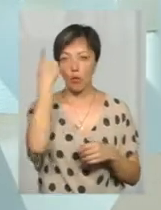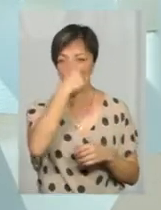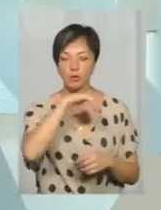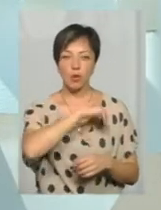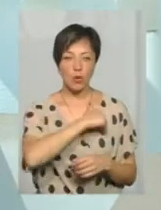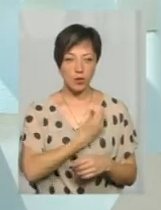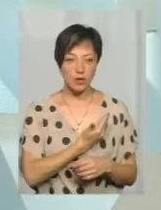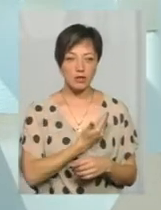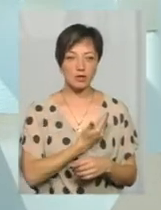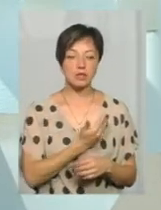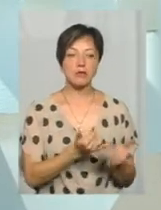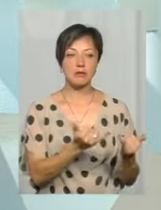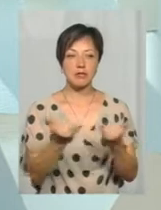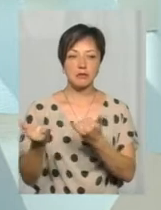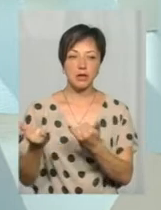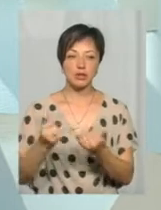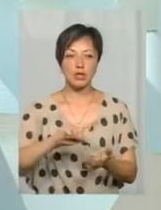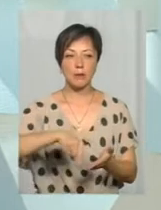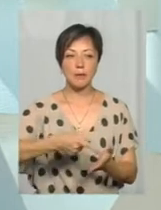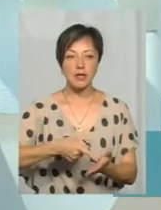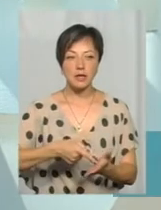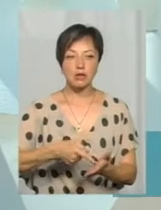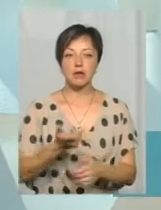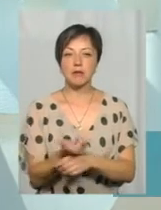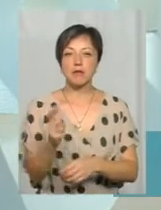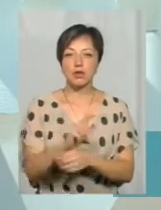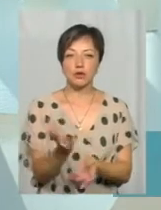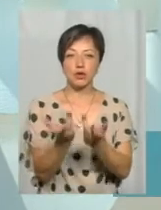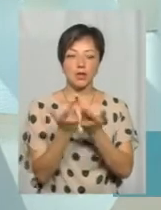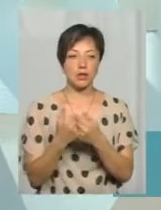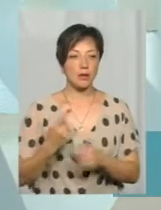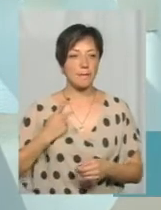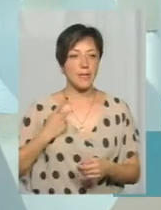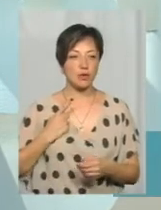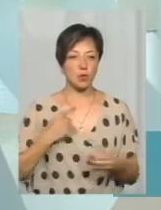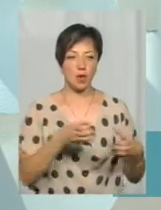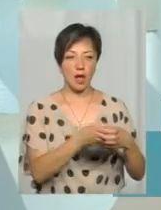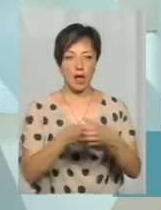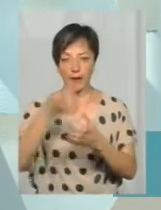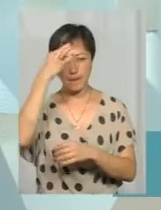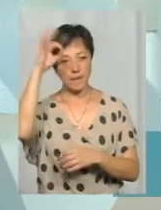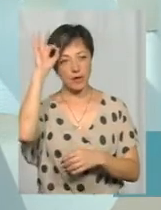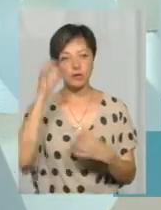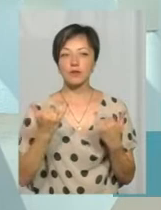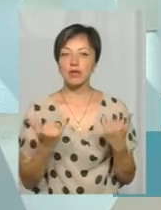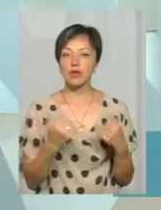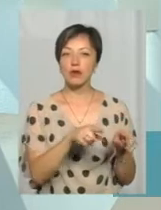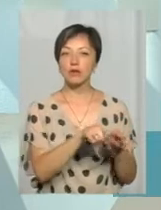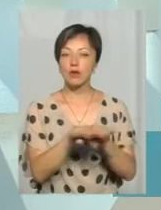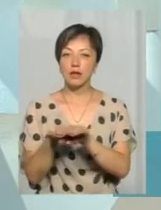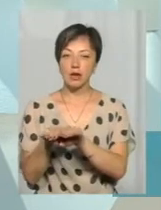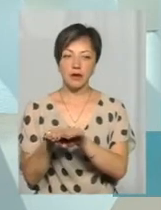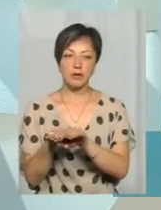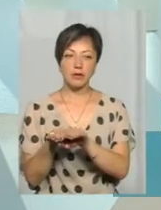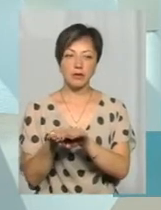забезпечити місто більшою кількістю патрульних екіпажів. На даному етапі, знову ж